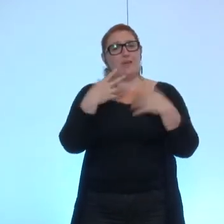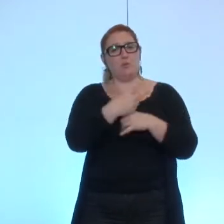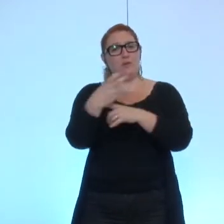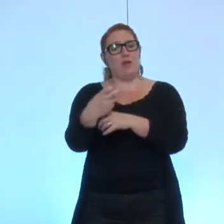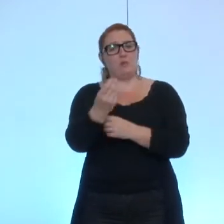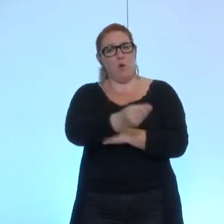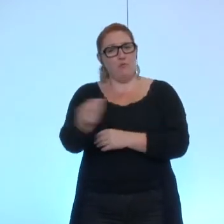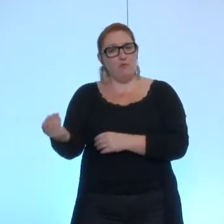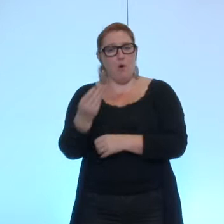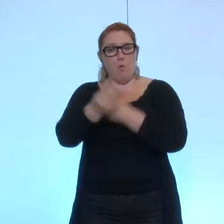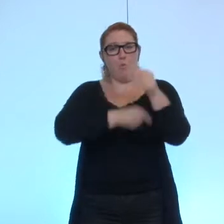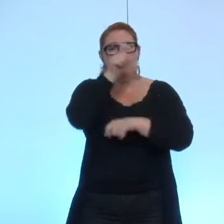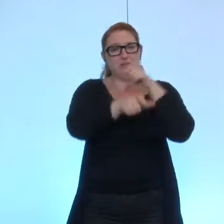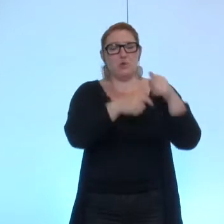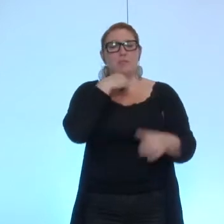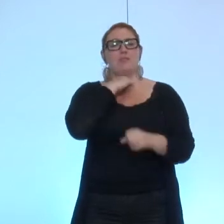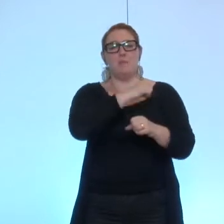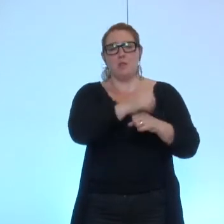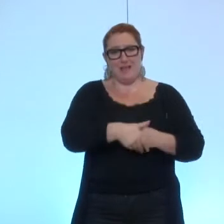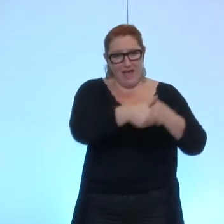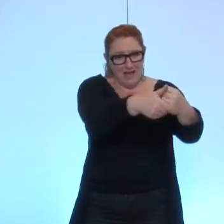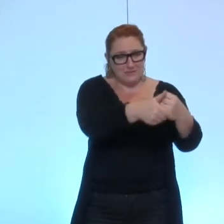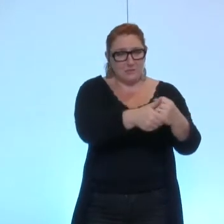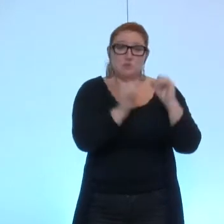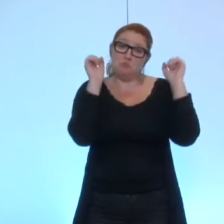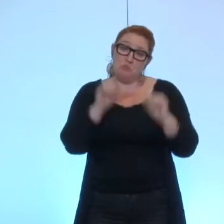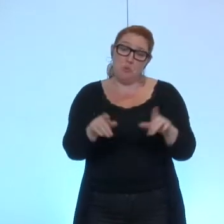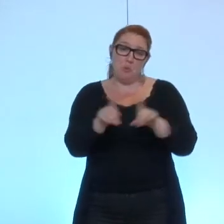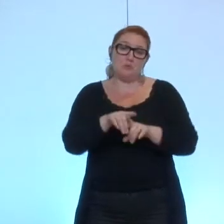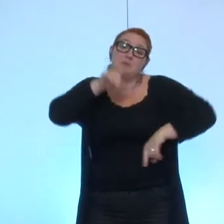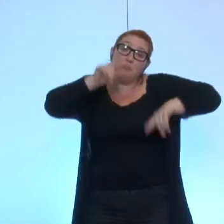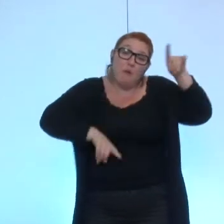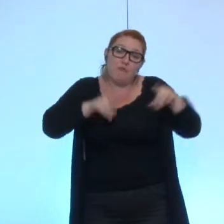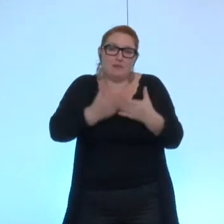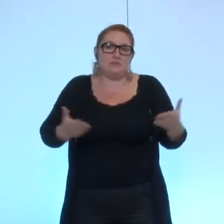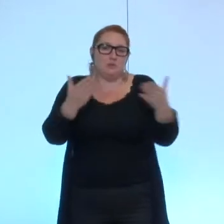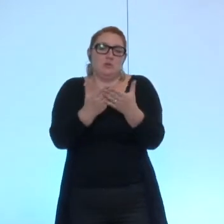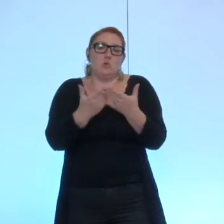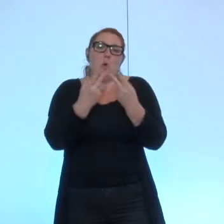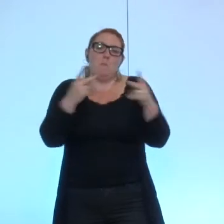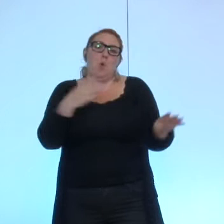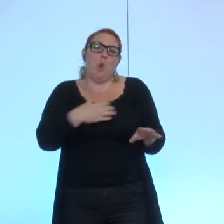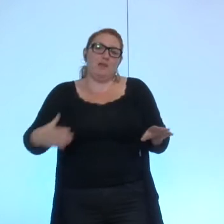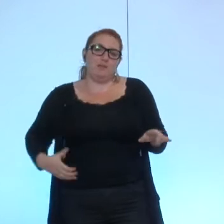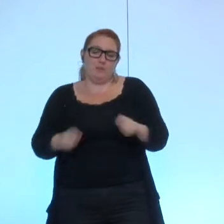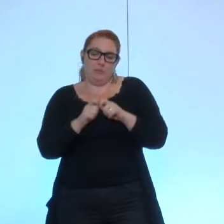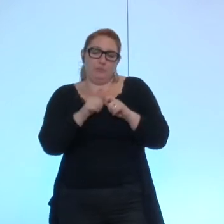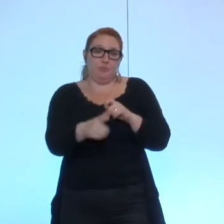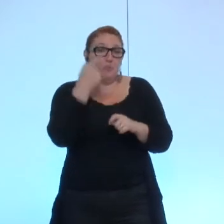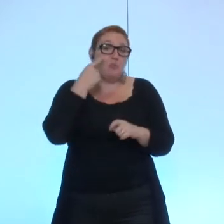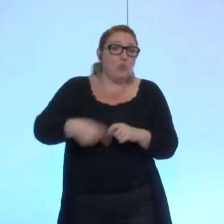dépendances peuvent aussi, dans certains cas, être pris en charge par la collectivité pour les élus